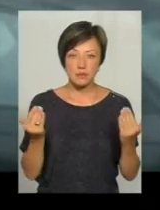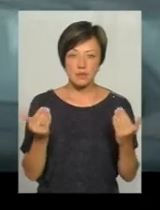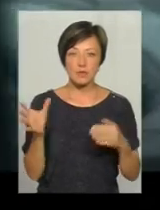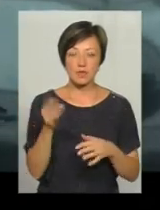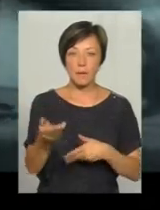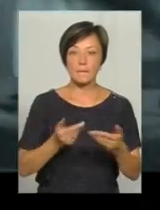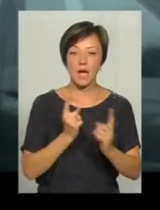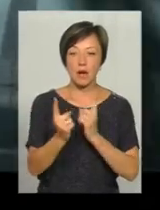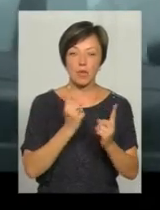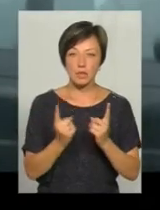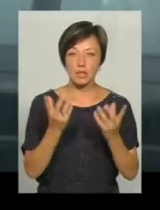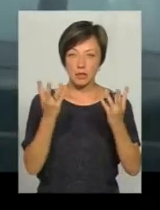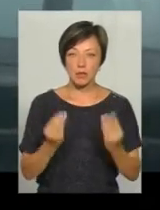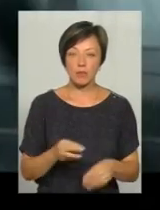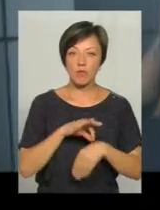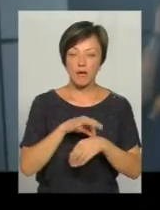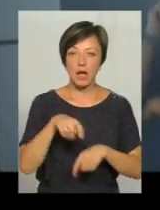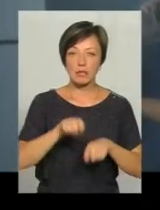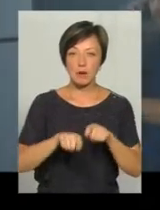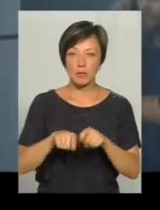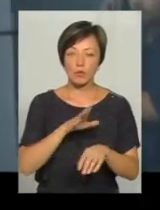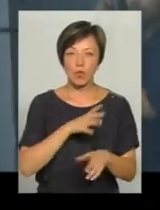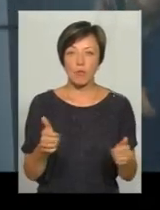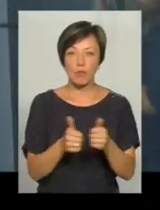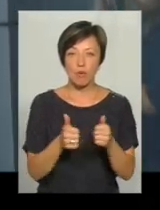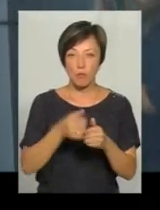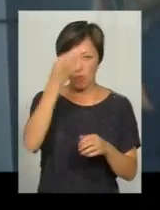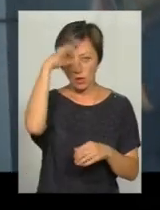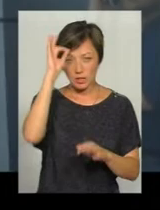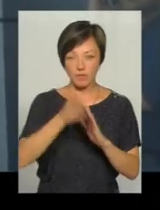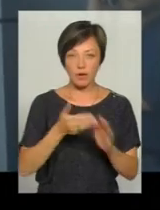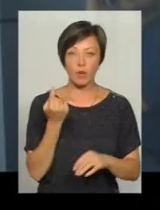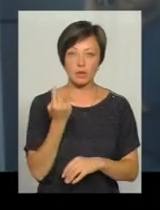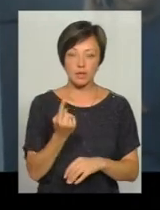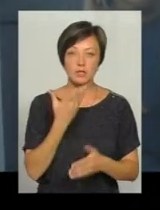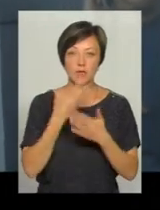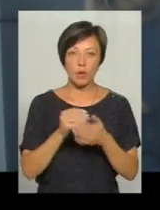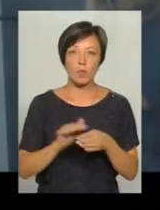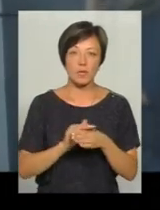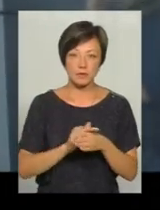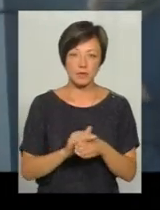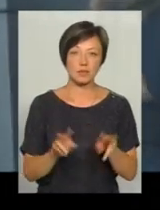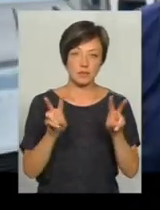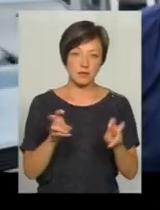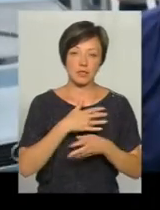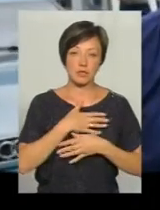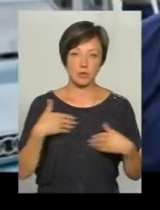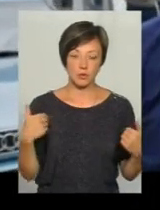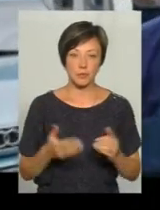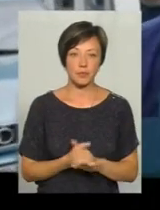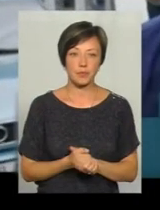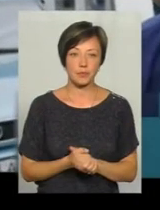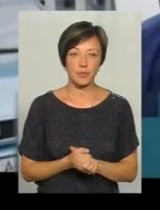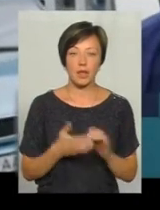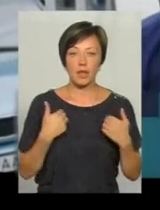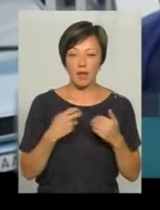перехожих, які на момент проведення експерименту були поряд, поліцейських викликав один. Свого прізвища чоловік назвати не захотів. Я вийшов